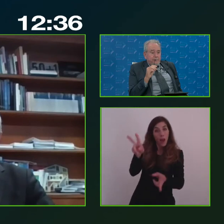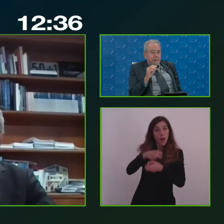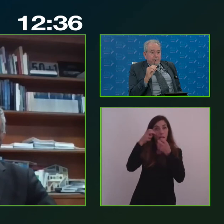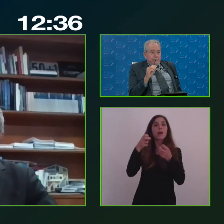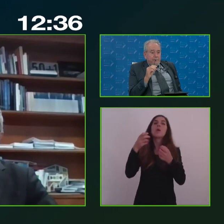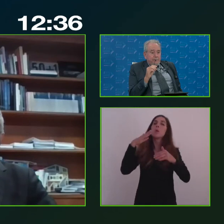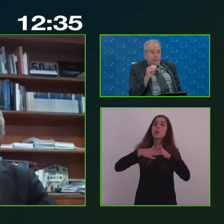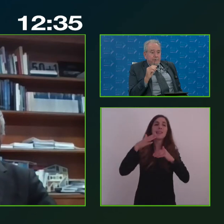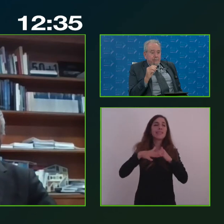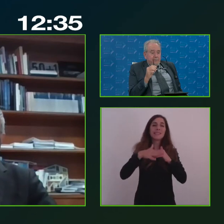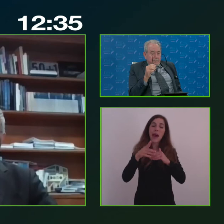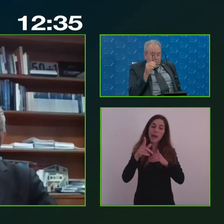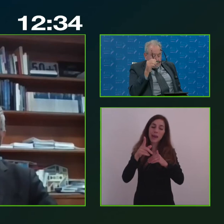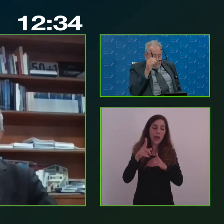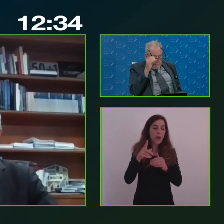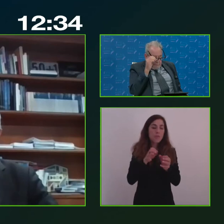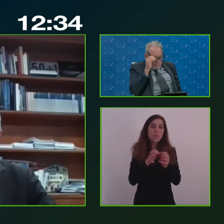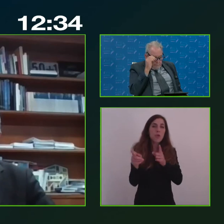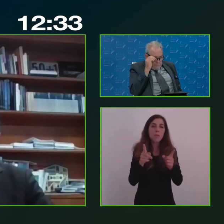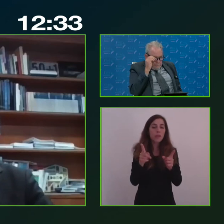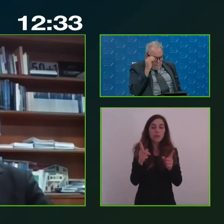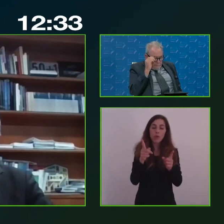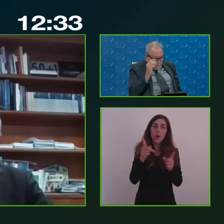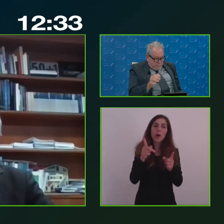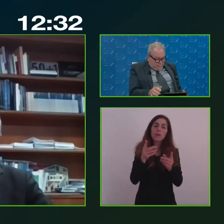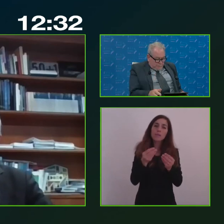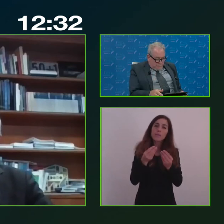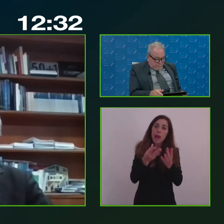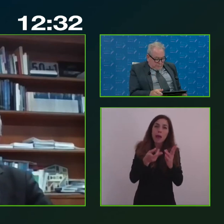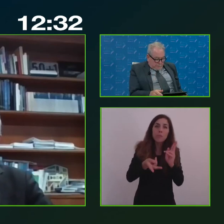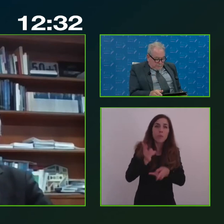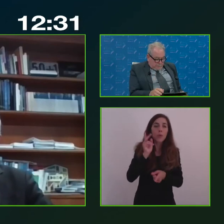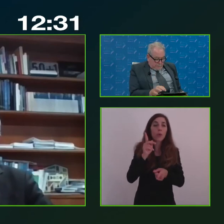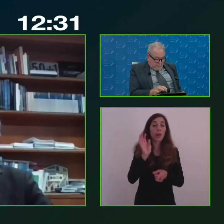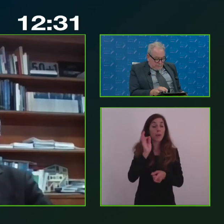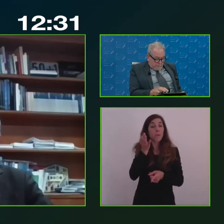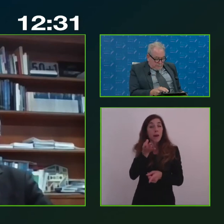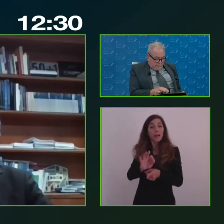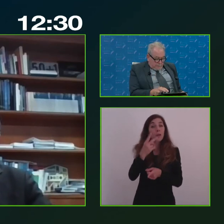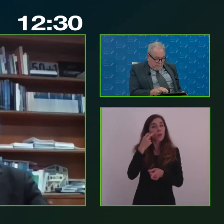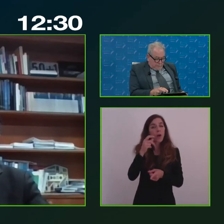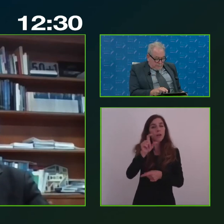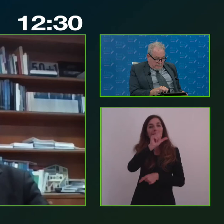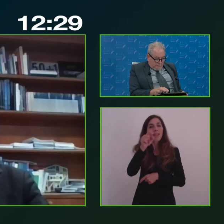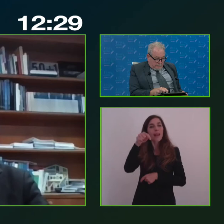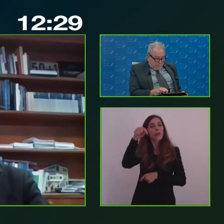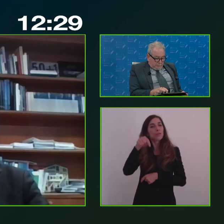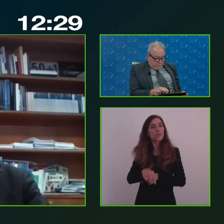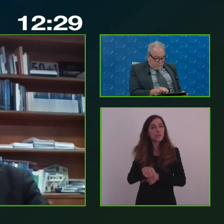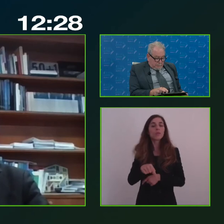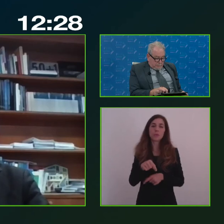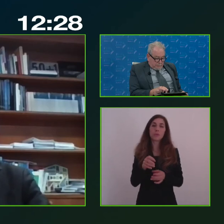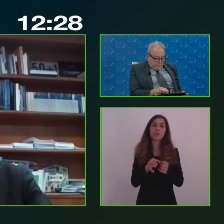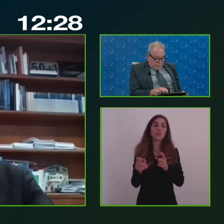per quanto riguarda gli interventi che riguardano le regioni del mezzogiorno, questo è un momento eccezionale perché forse per la prima volta dopo